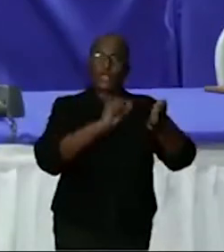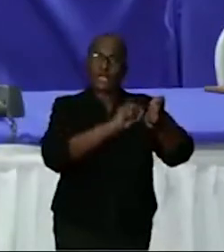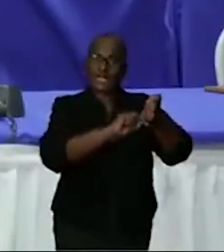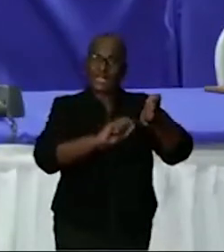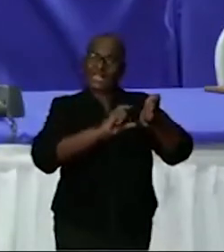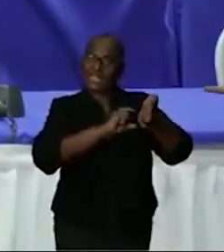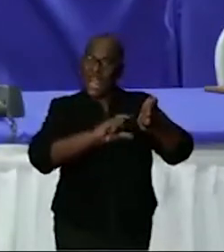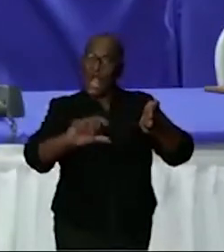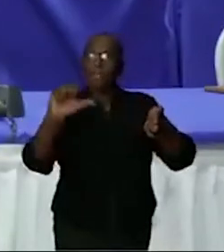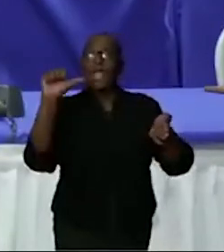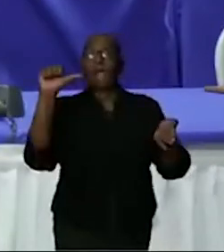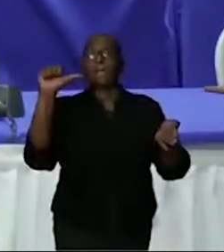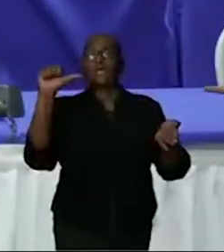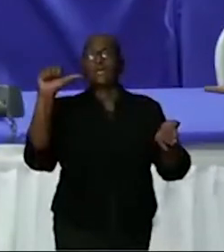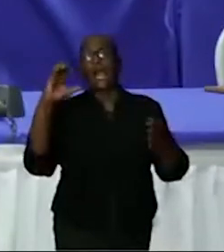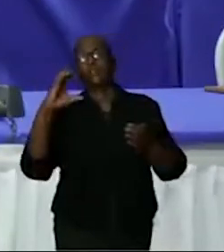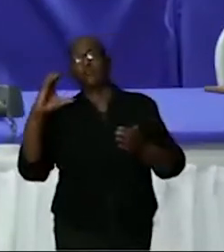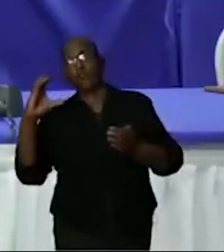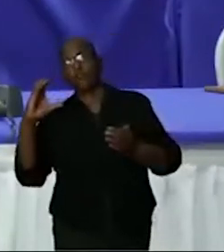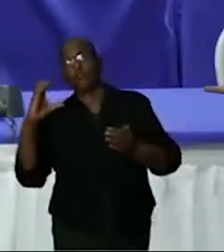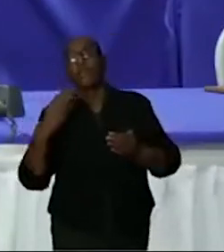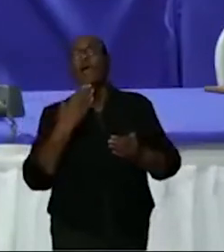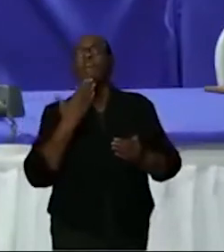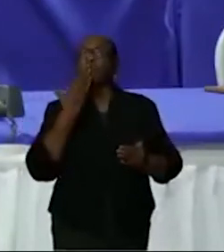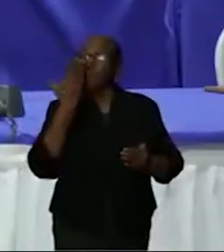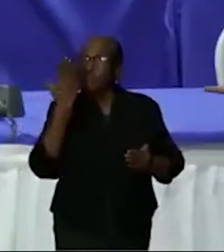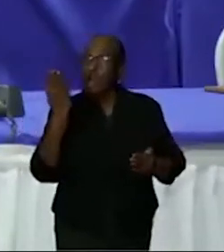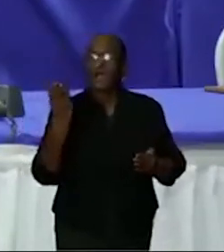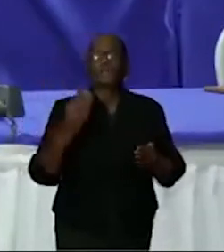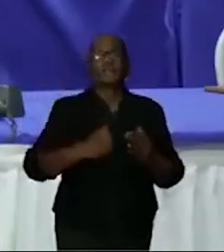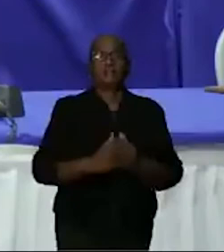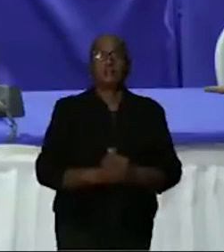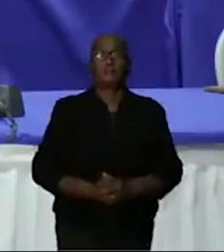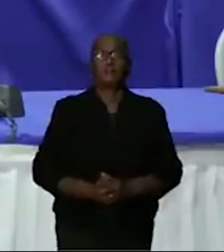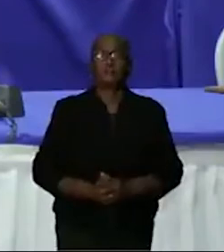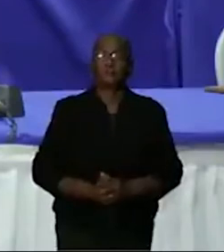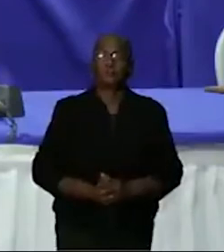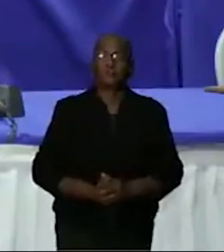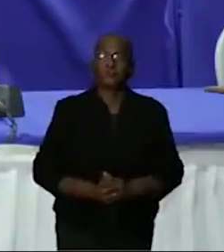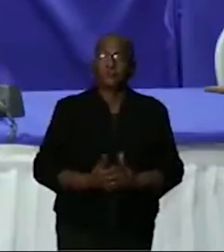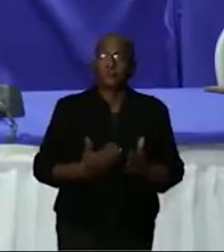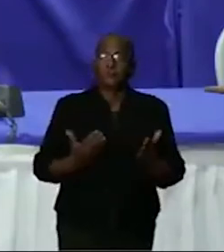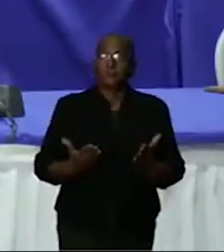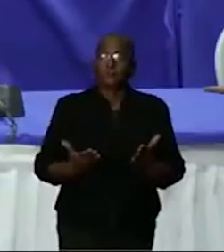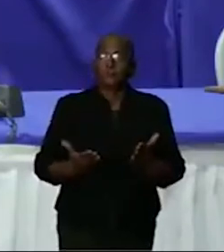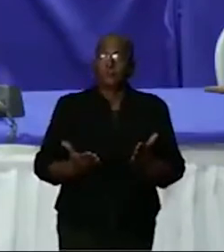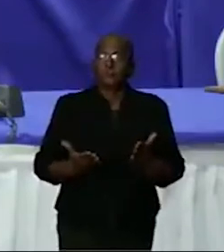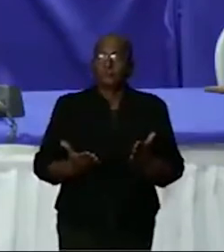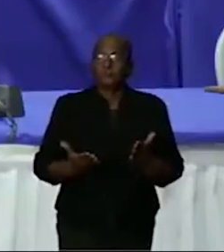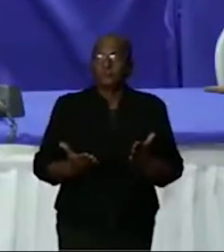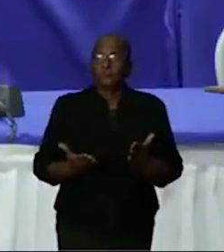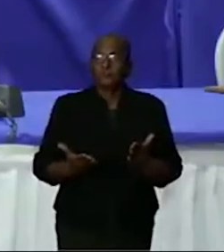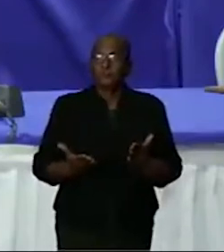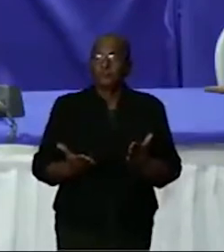communiceren hoe dat allemaal geschiet. En ten aanzien dus van de